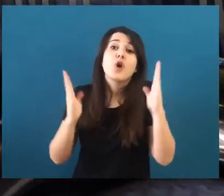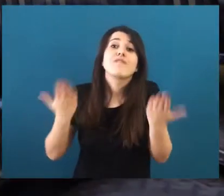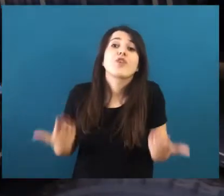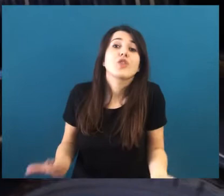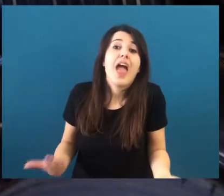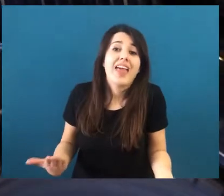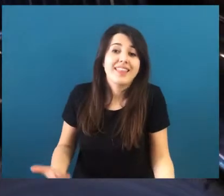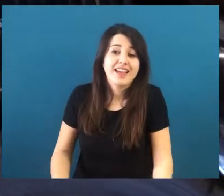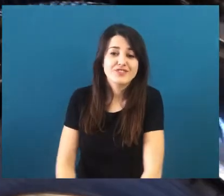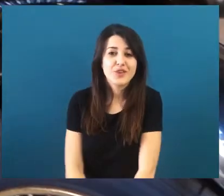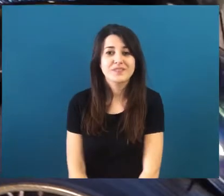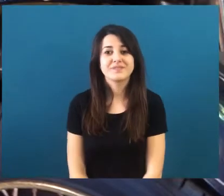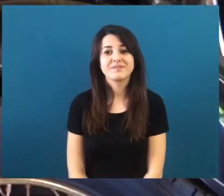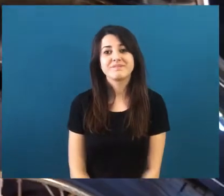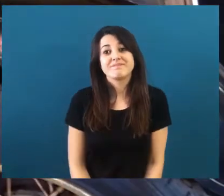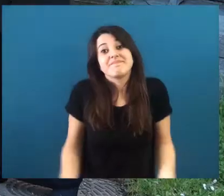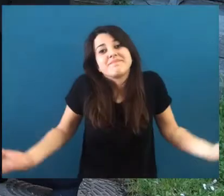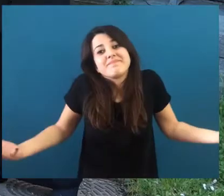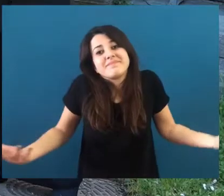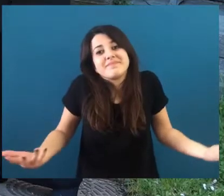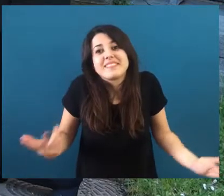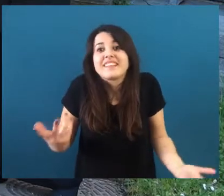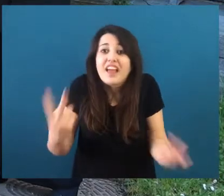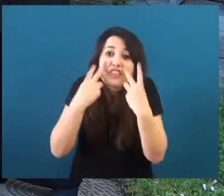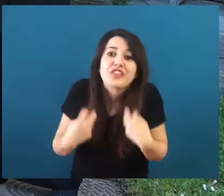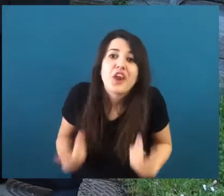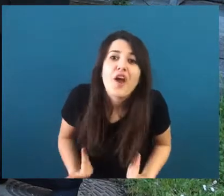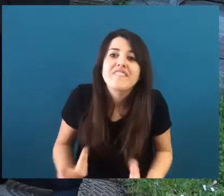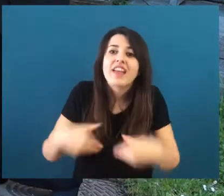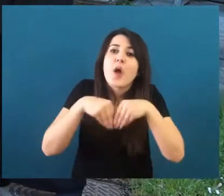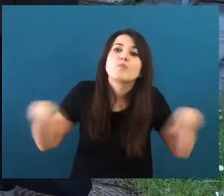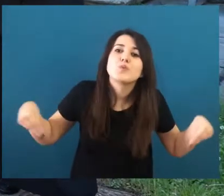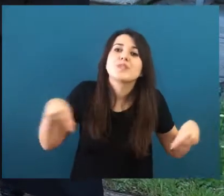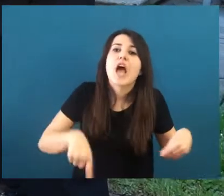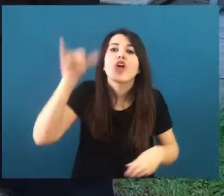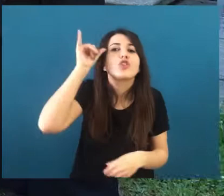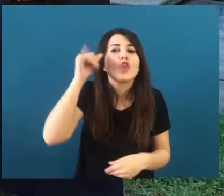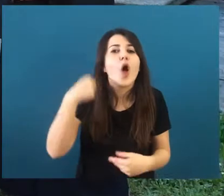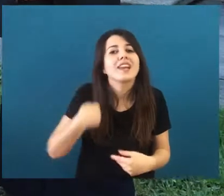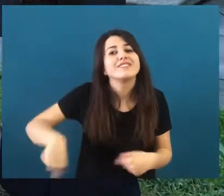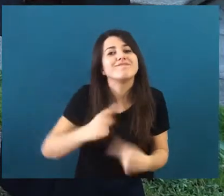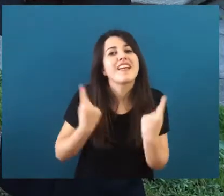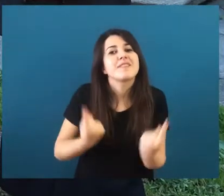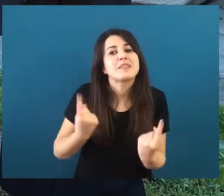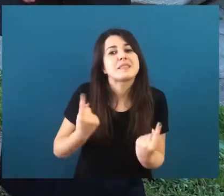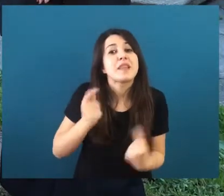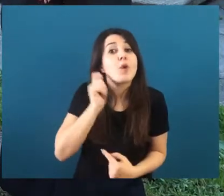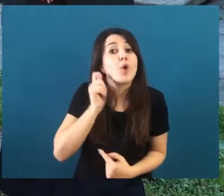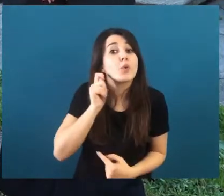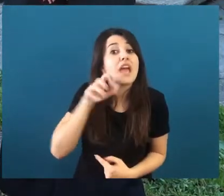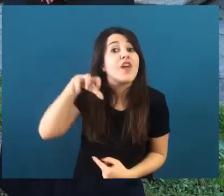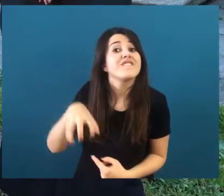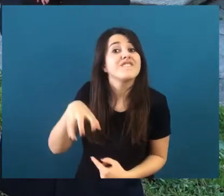calcio. E' dire, veniteci a trovare il Museo del Grande Torino, vi aspetta qui a Grugliasco, a Villa Claretta.